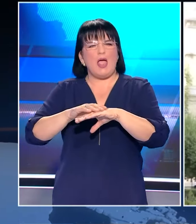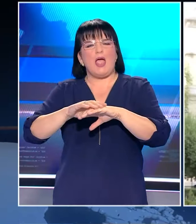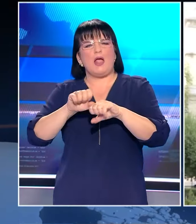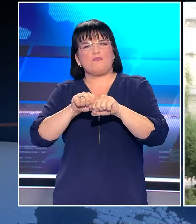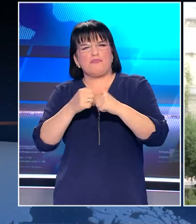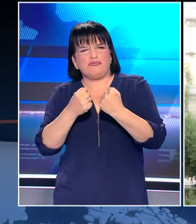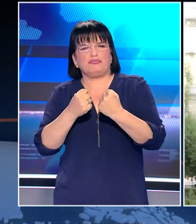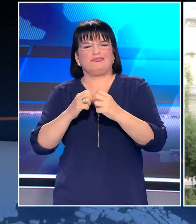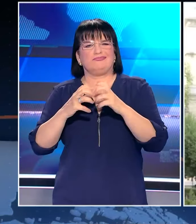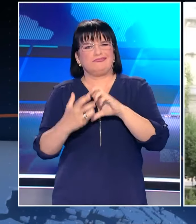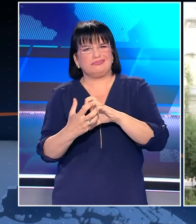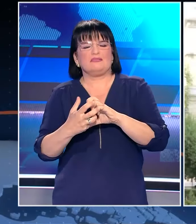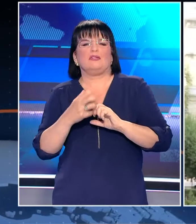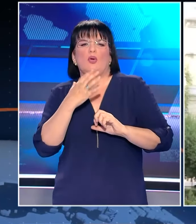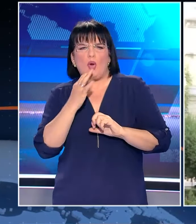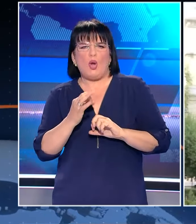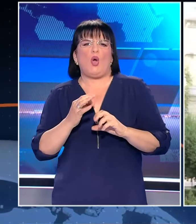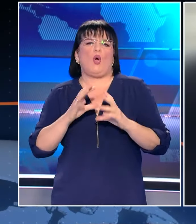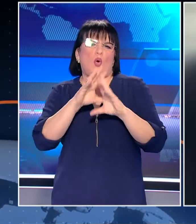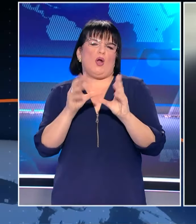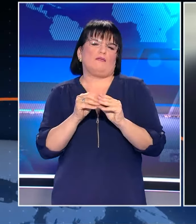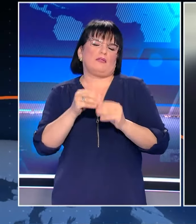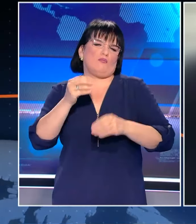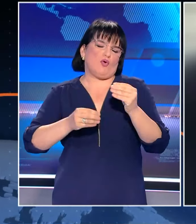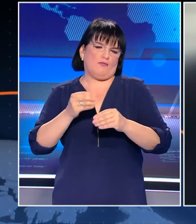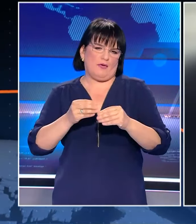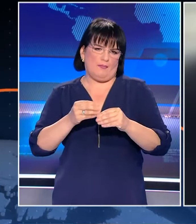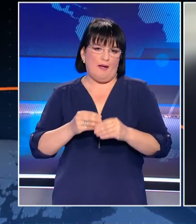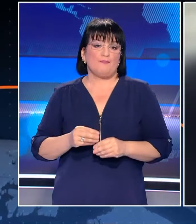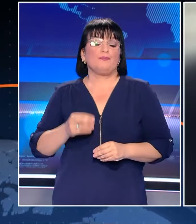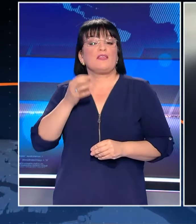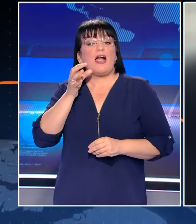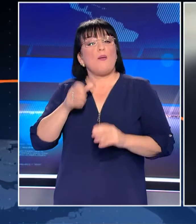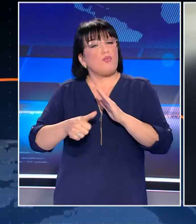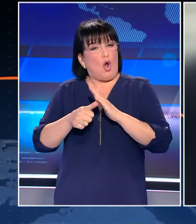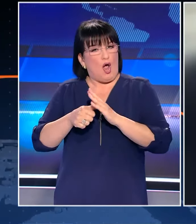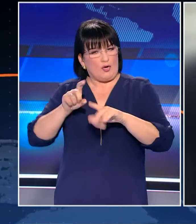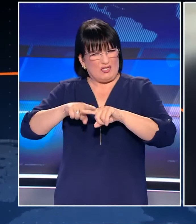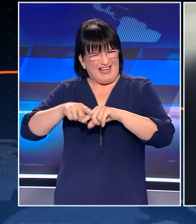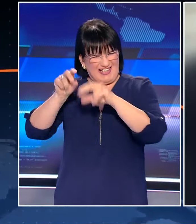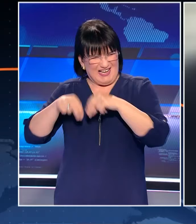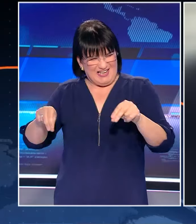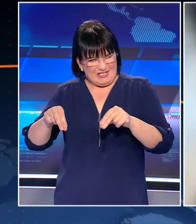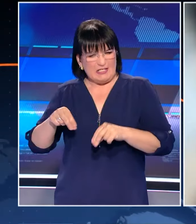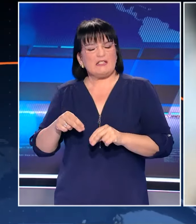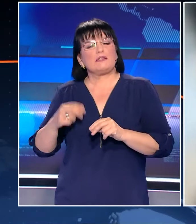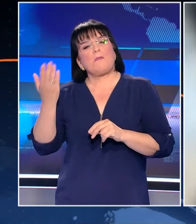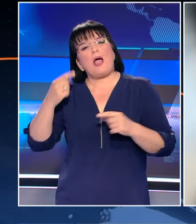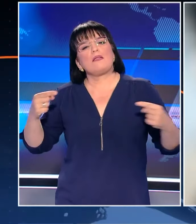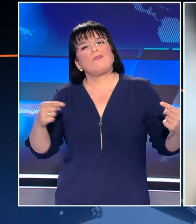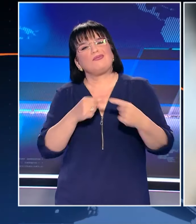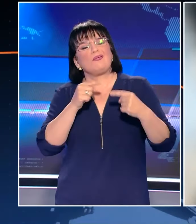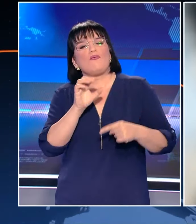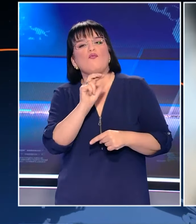καθορισμένες διαταραχές της ρηνός και των ρηνικών κόλπων. Ο Κυριάκος Βελόπουλος ο οποίος έχει μηνυθεί από τον πατέρα του Κωνσταντίνου Φλόρου